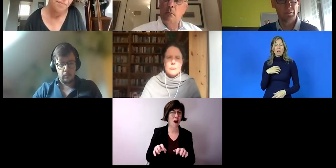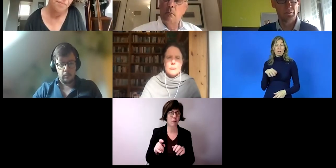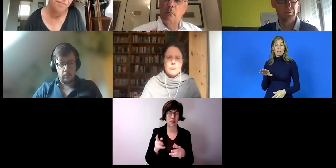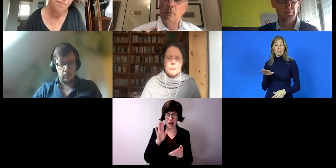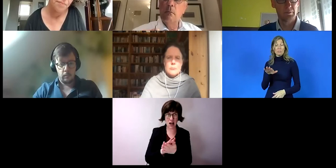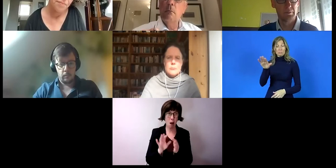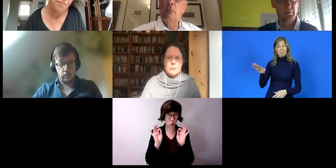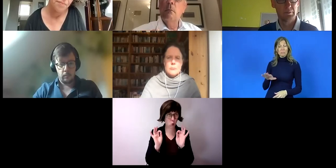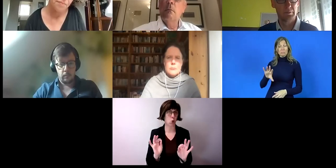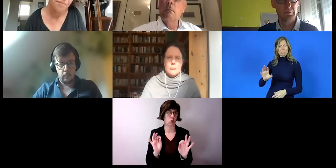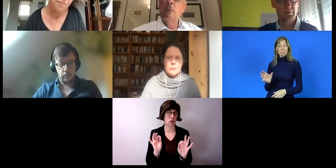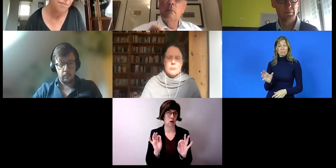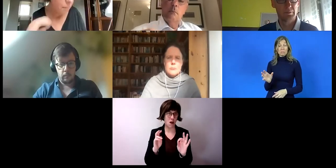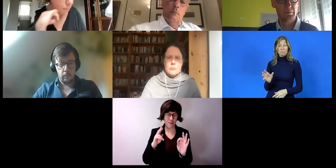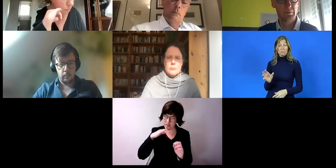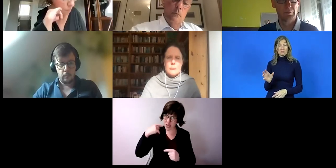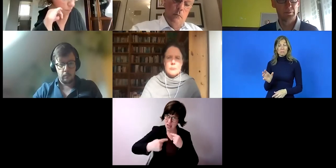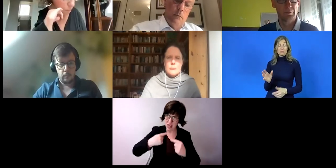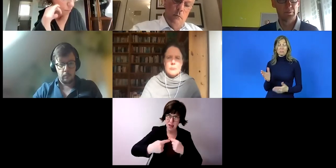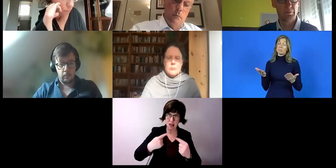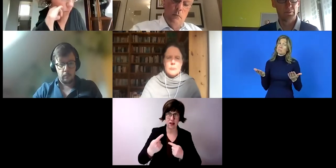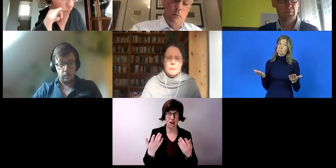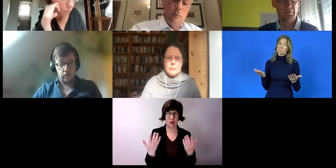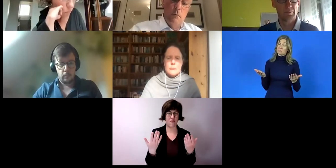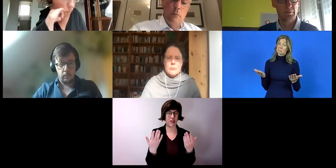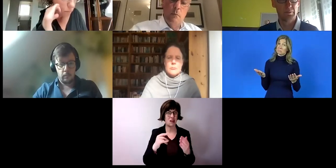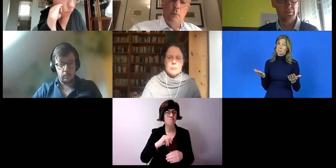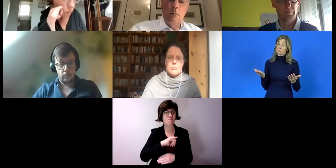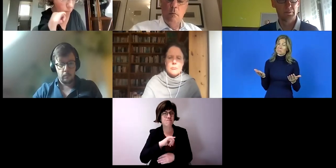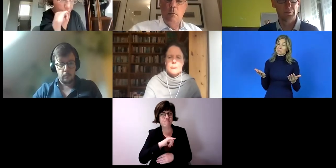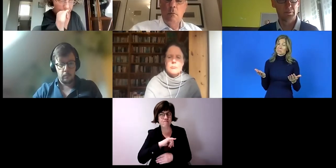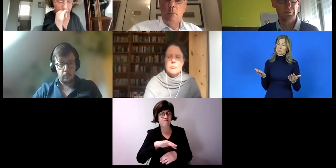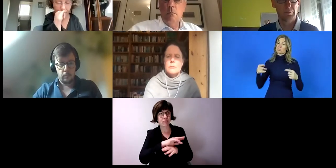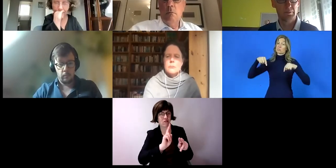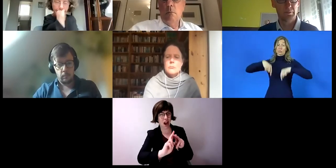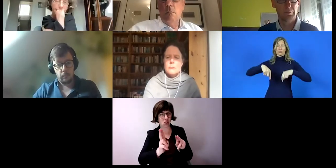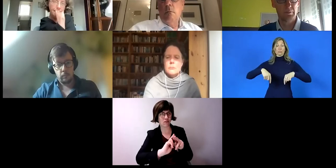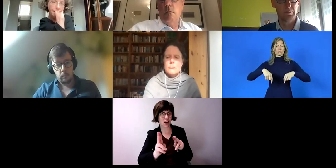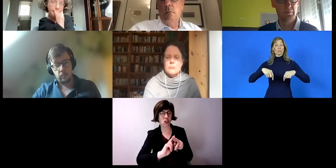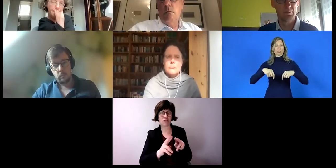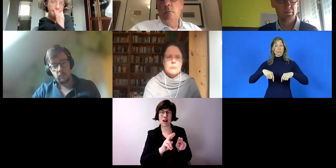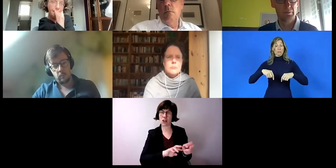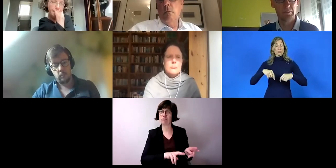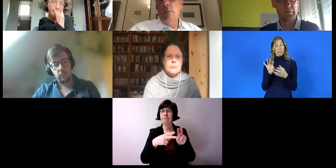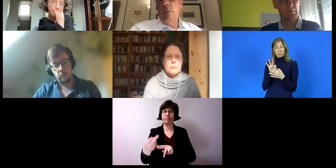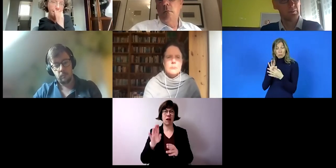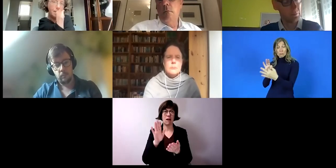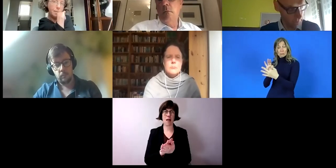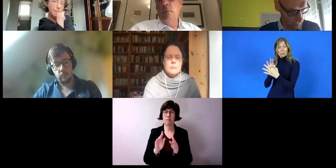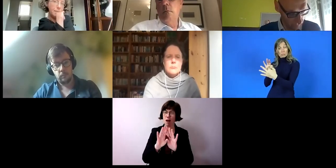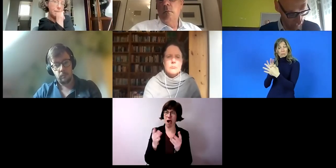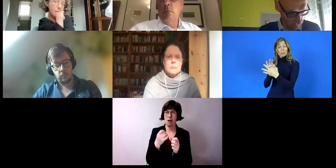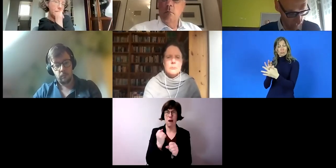gut gelungen ist, wirklich viele Interessierte aus den Werkstätten auf den allgemeinen Arbeitsmarkt